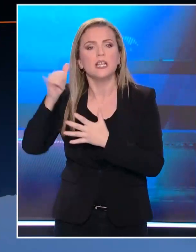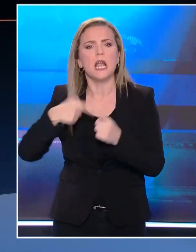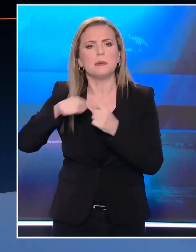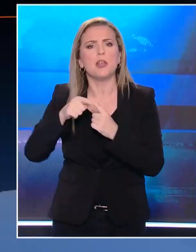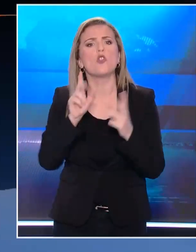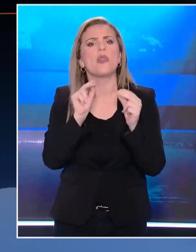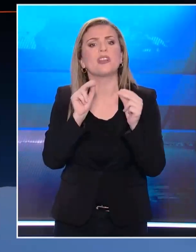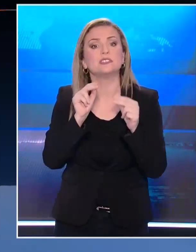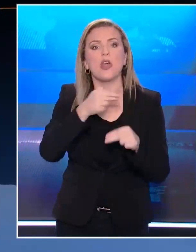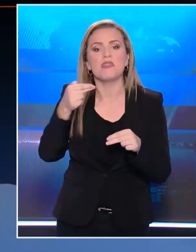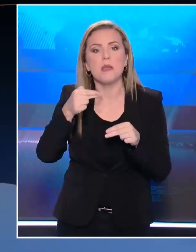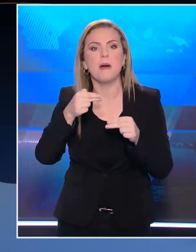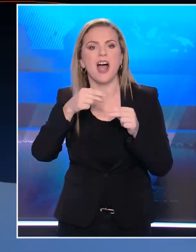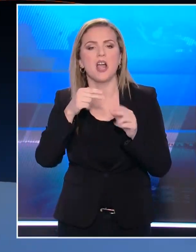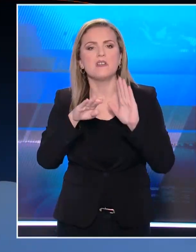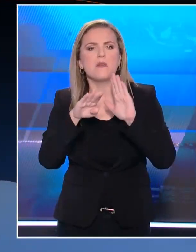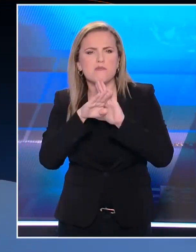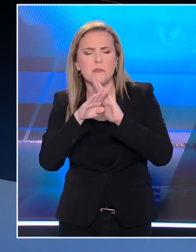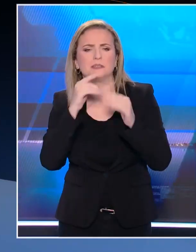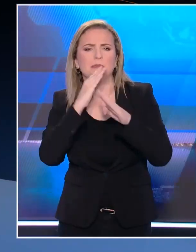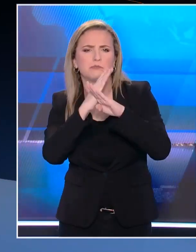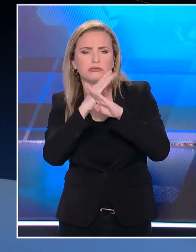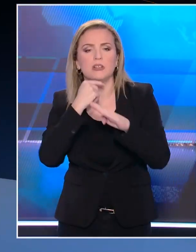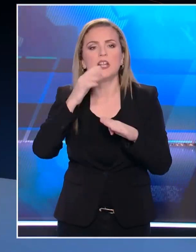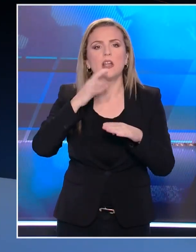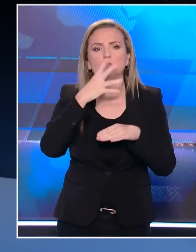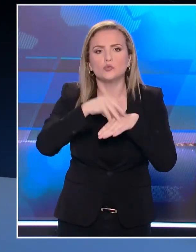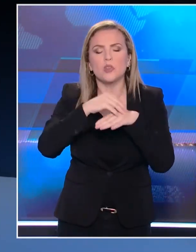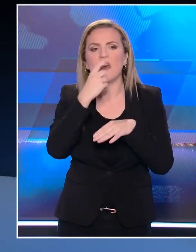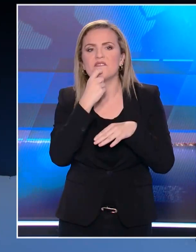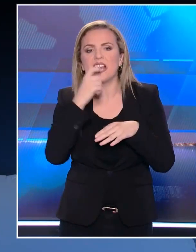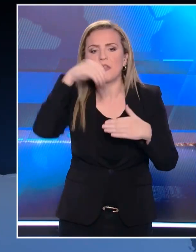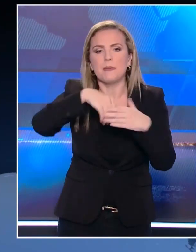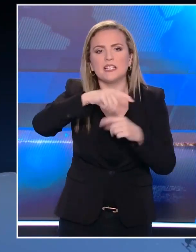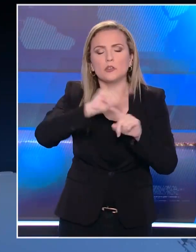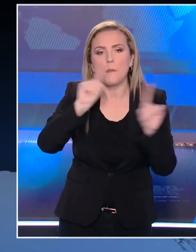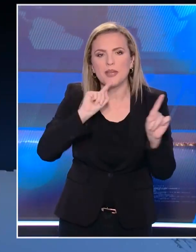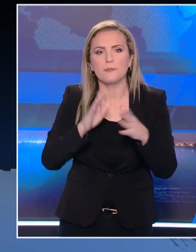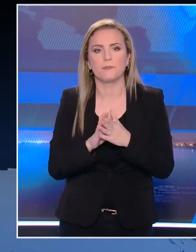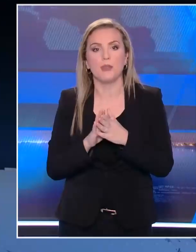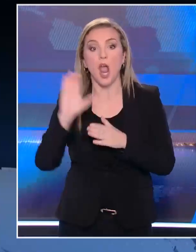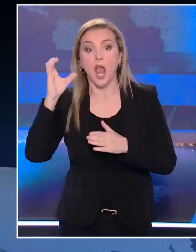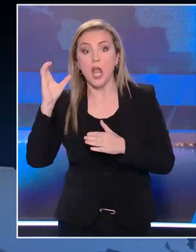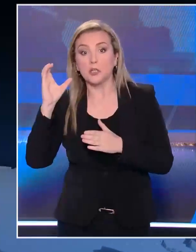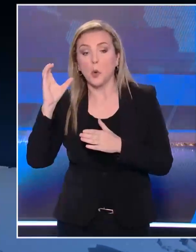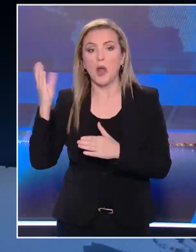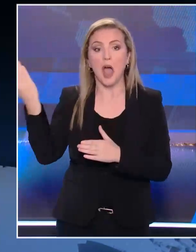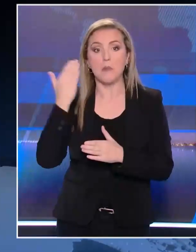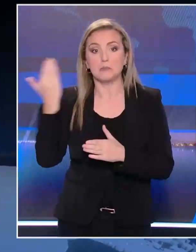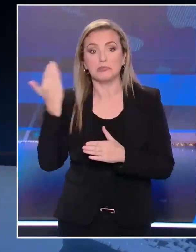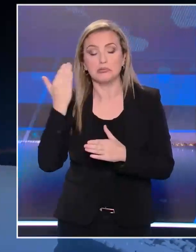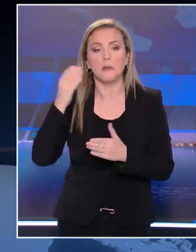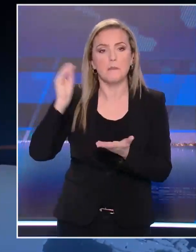στην ένταξη Σουηδίας-Φιλανδίας στο ΝΑΤΟ. Χαρακτηριστικό του εκνευρισμού είναι η άνευ προηγουμένου απειλές του Ερντογάν για εισβολή στα νησιά,